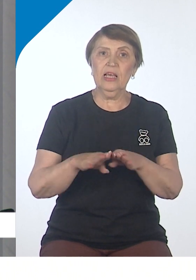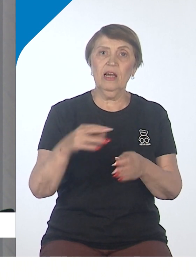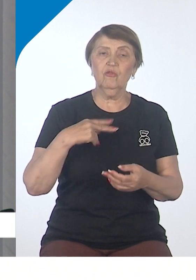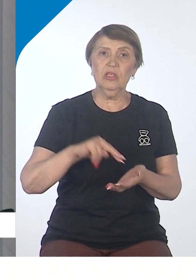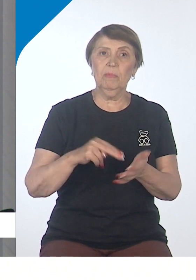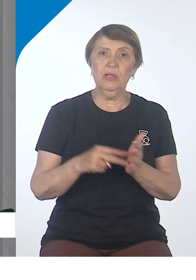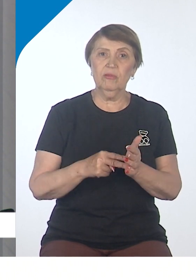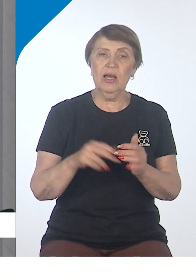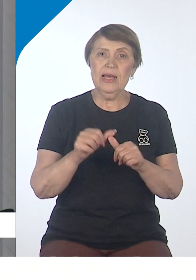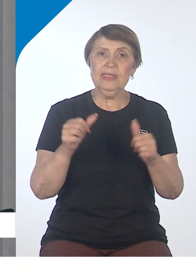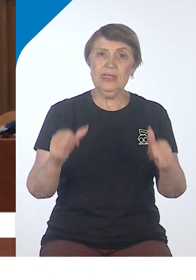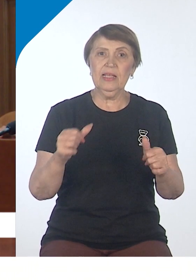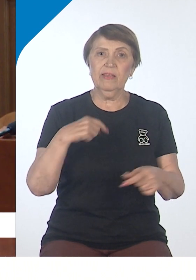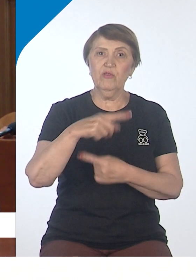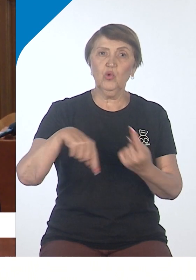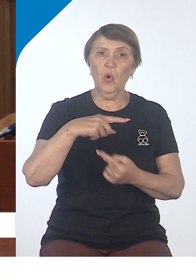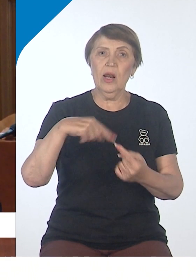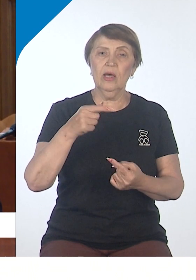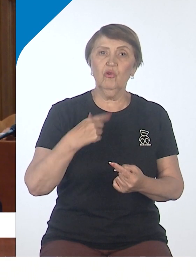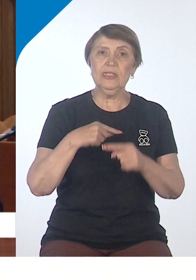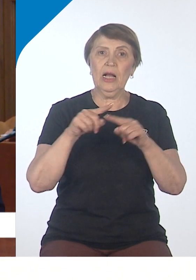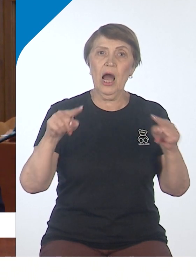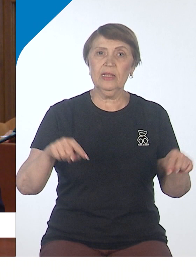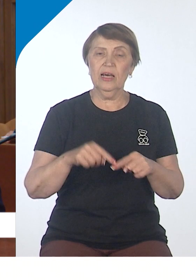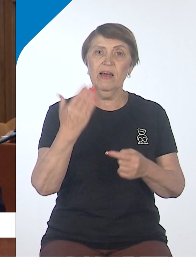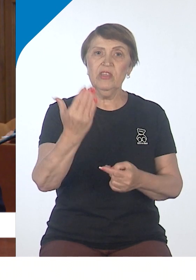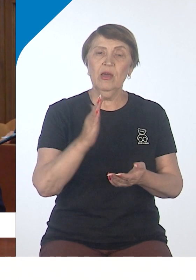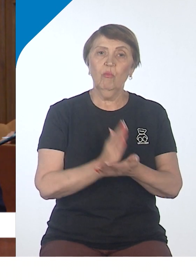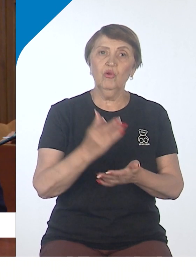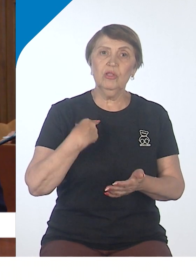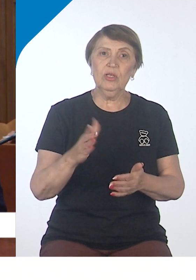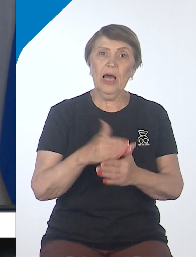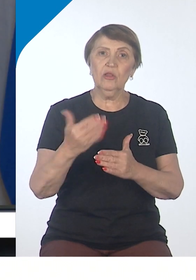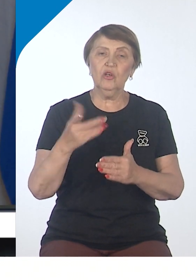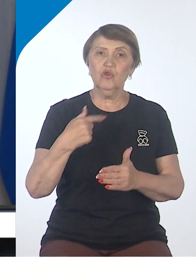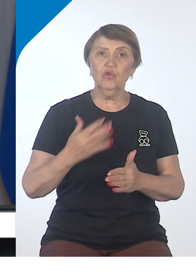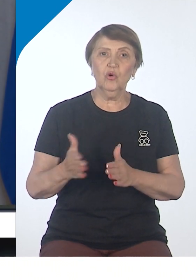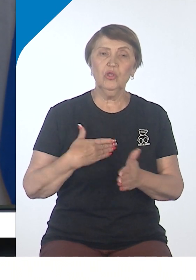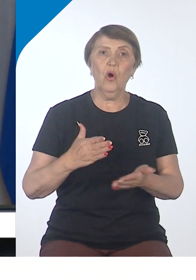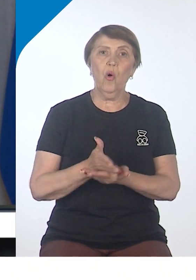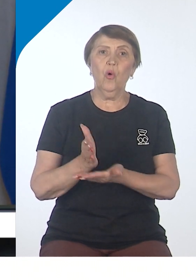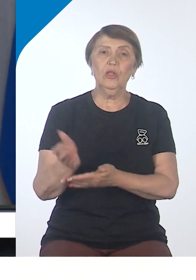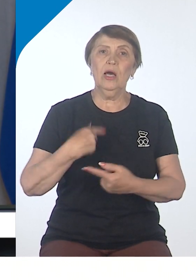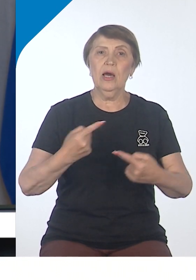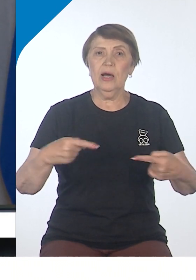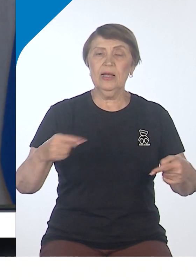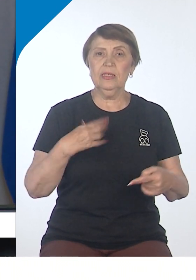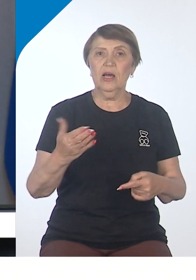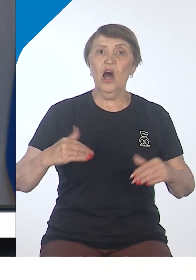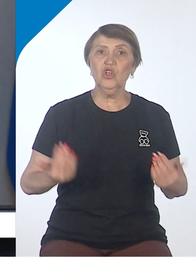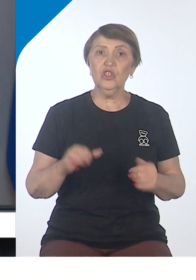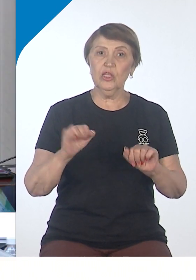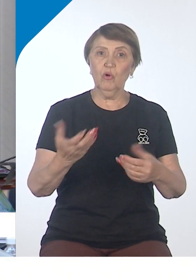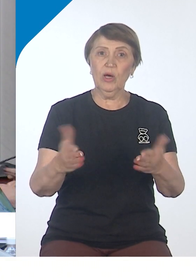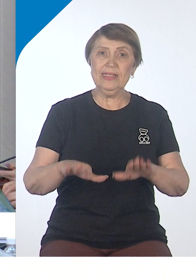поручил создать виртуальную карту реализации мастер-плана. В ней будет отражен ход работ всех проектов, а жители края смогут